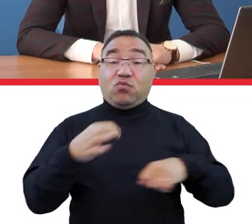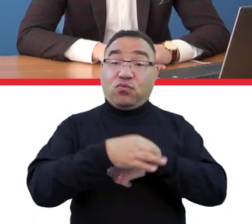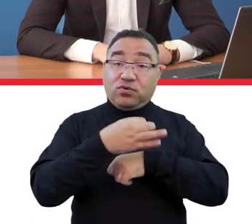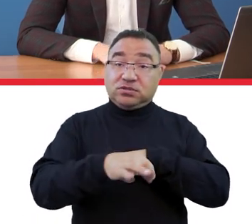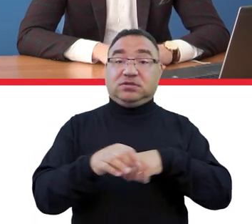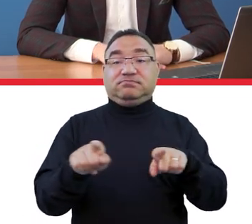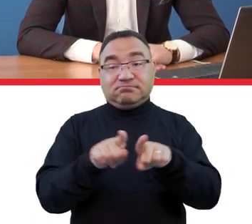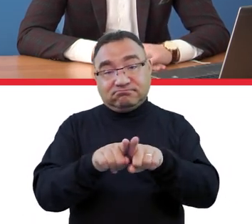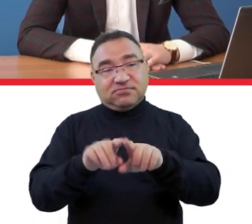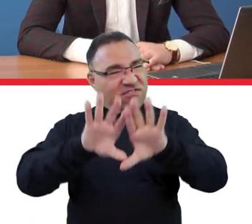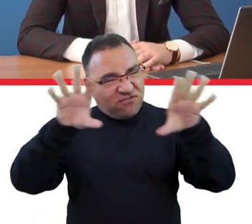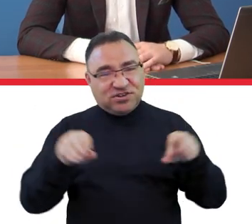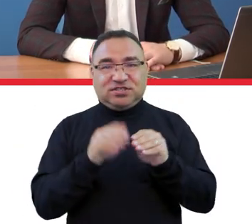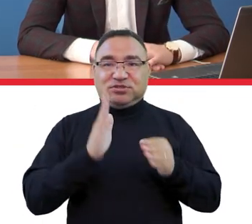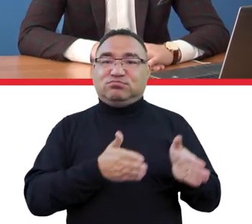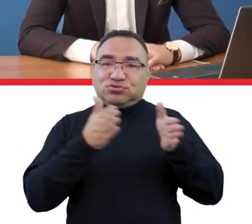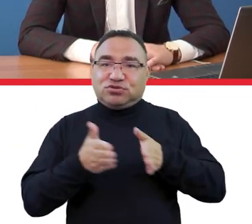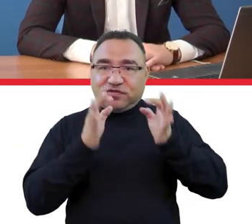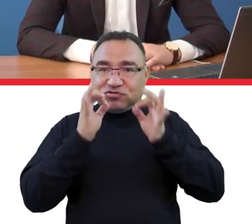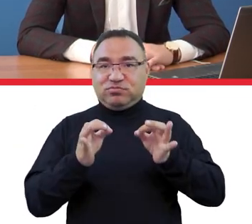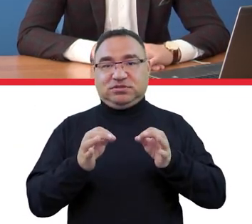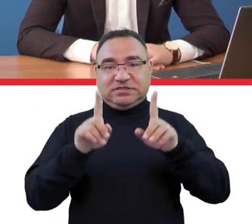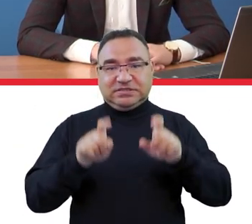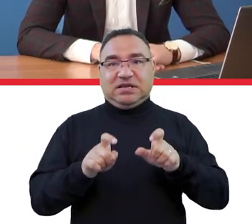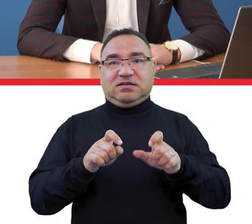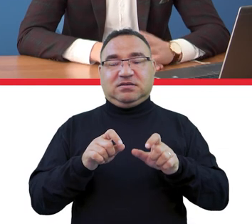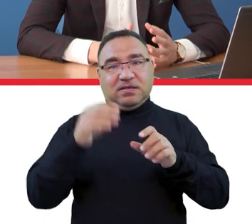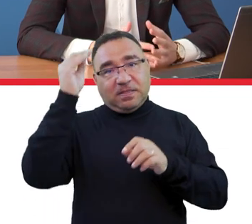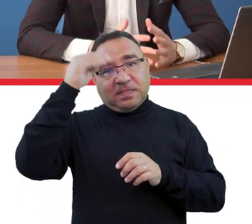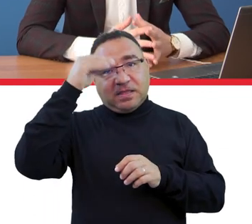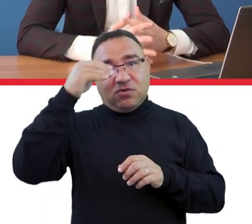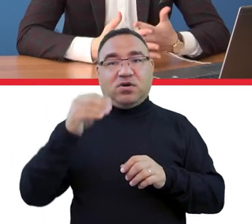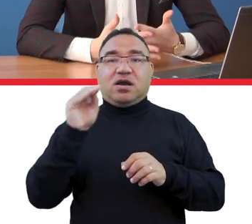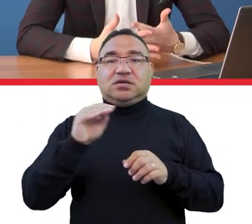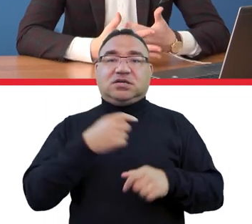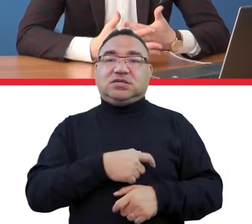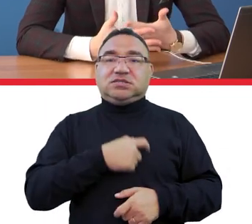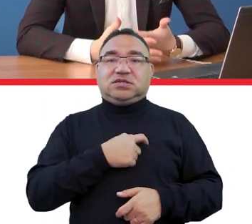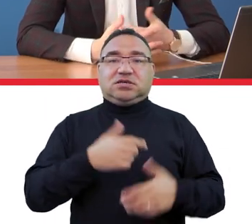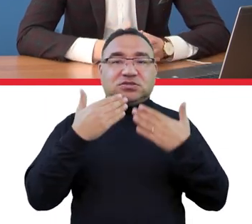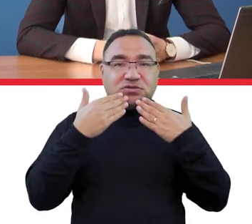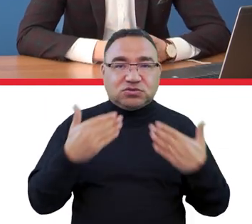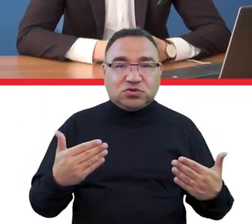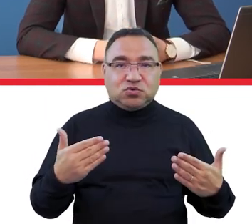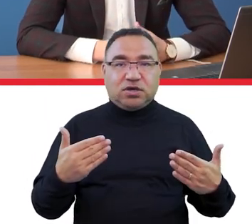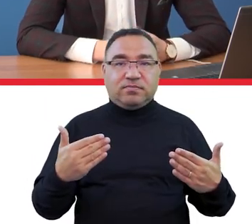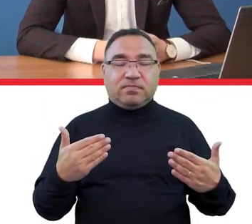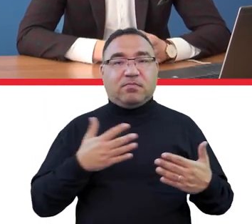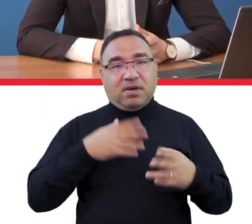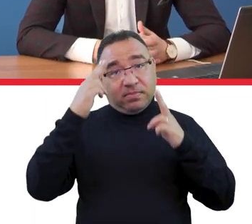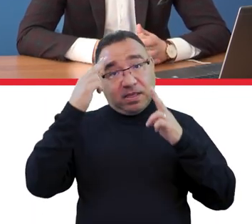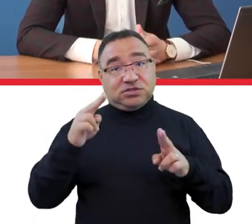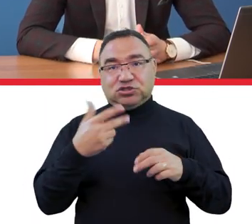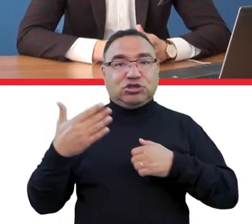również wszystkie uczelnie w Polsce będą przygotowane dobrze do tego roku akademickiego jeszcze raz bardzo serdecznie dziękuję i mam